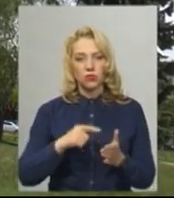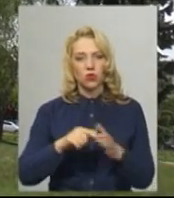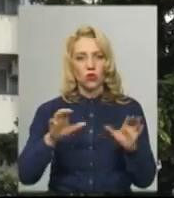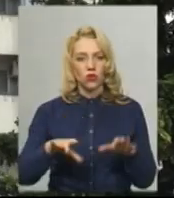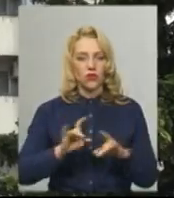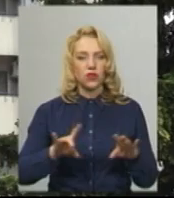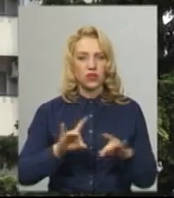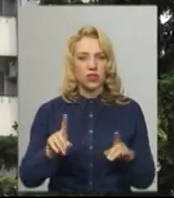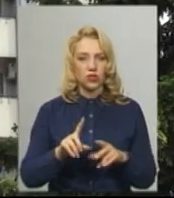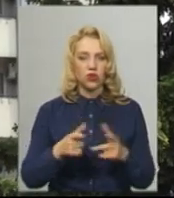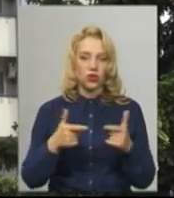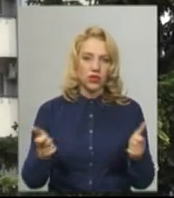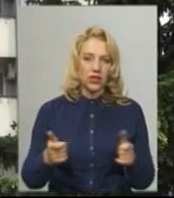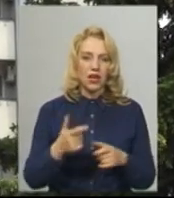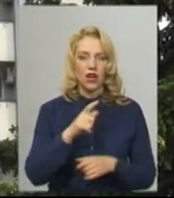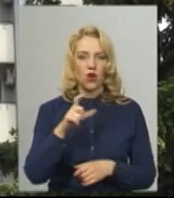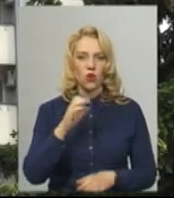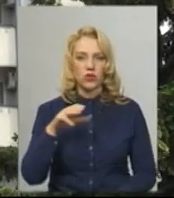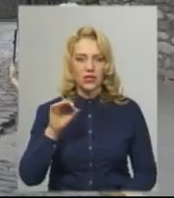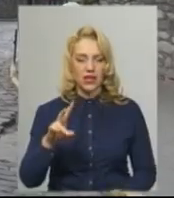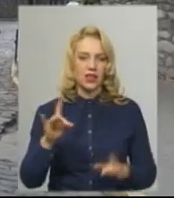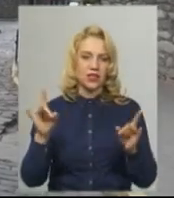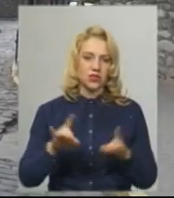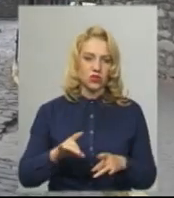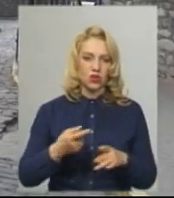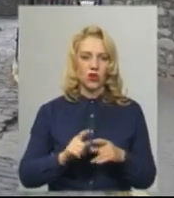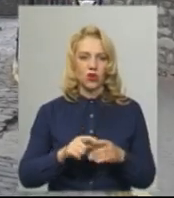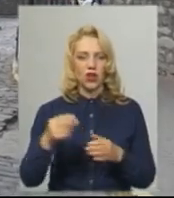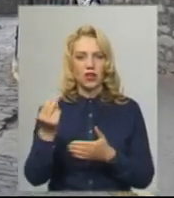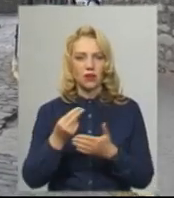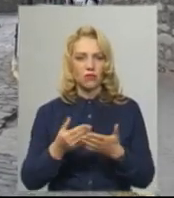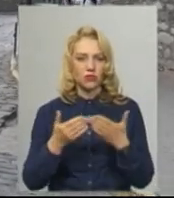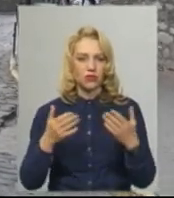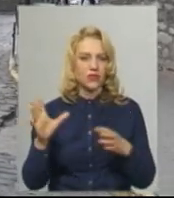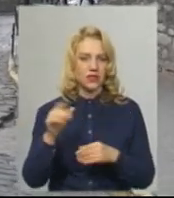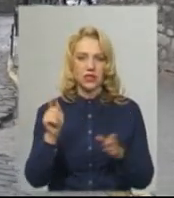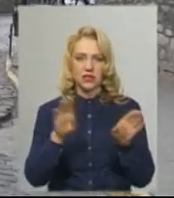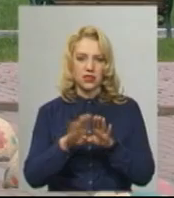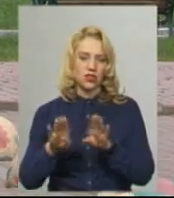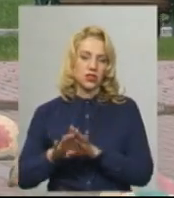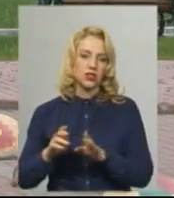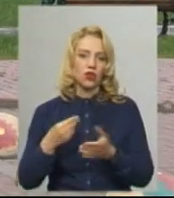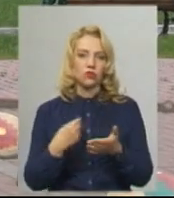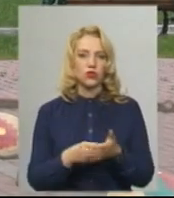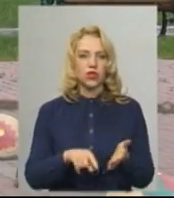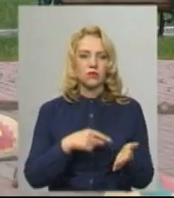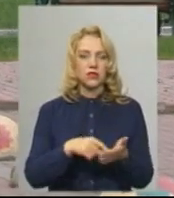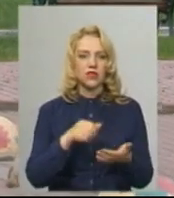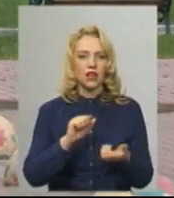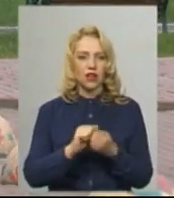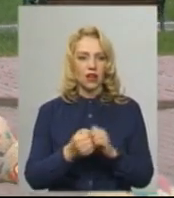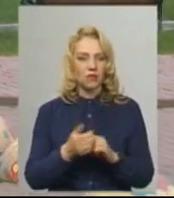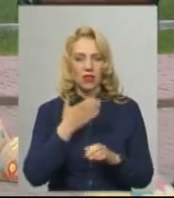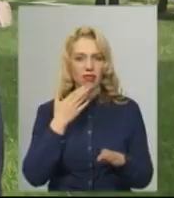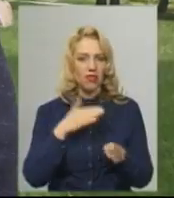розповідає, готелі, хостели, заклади харчування та музеї і художні галереї в приміщеннях зачинені. З його слів, бюджет Кам'янця за час карантину не